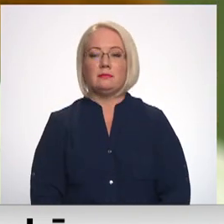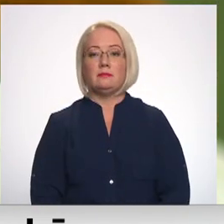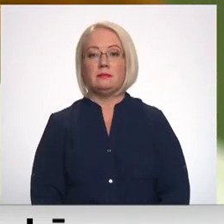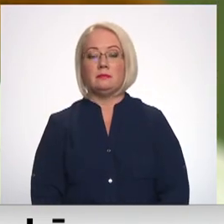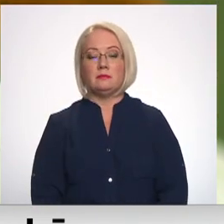regionālā televīzija.